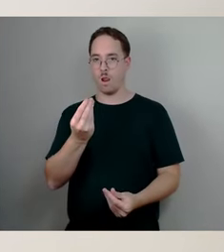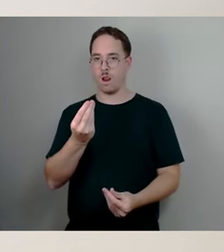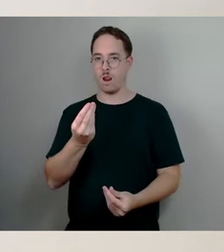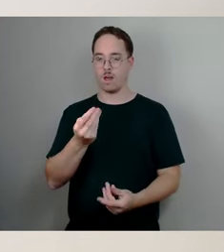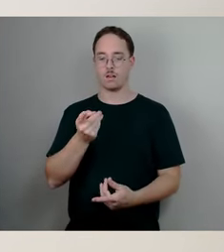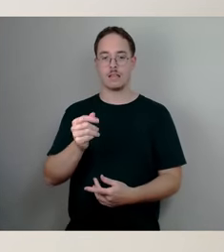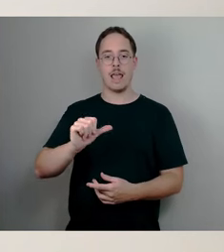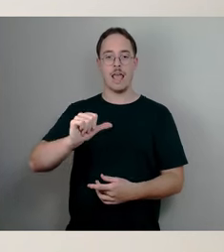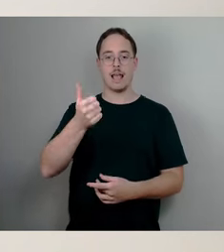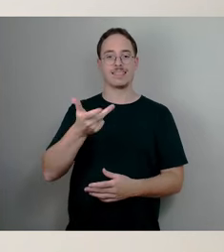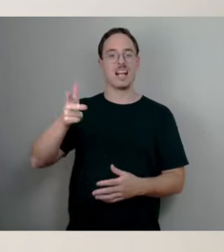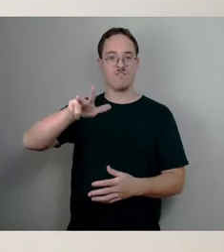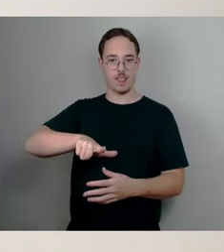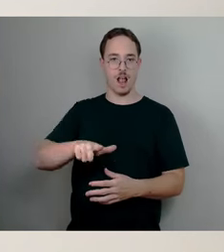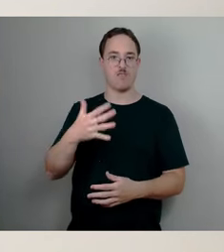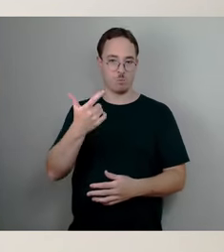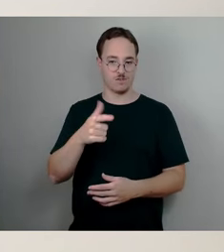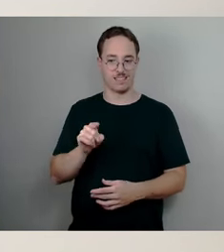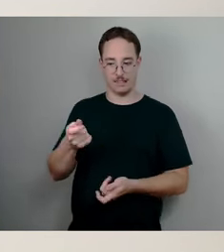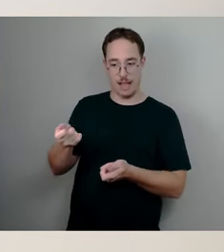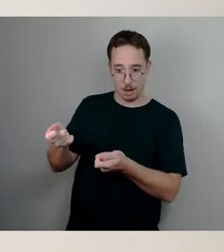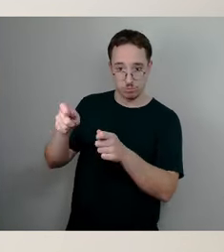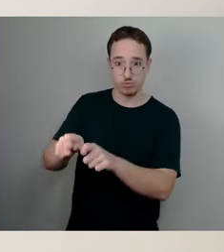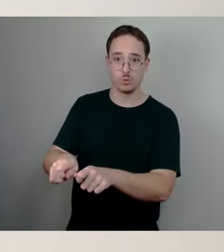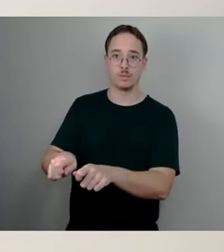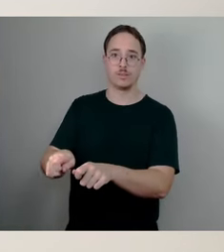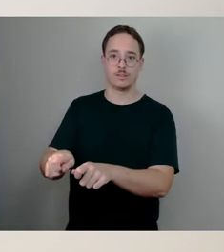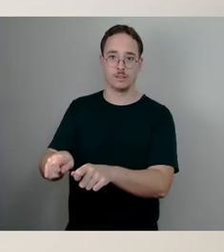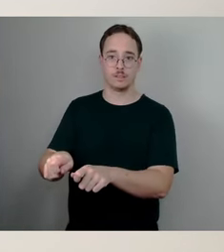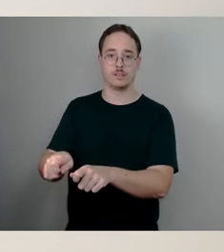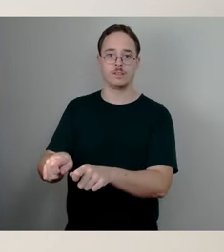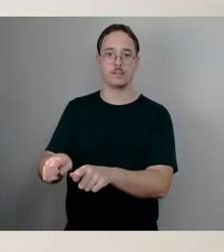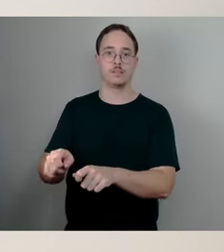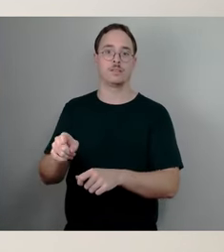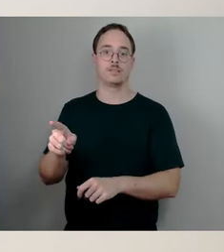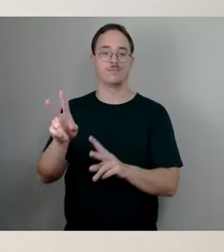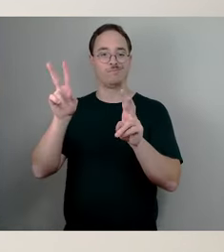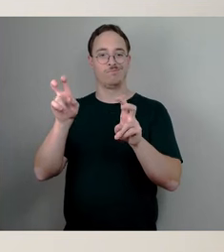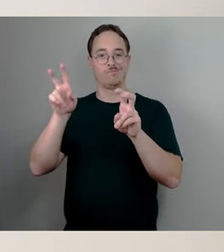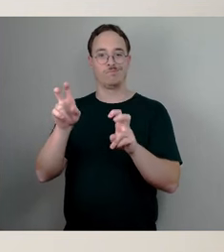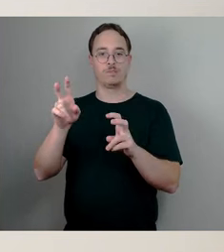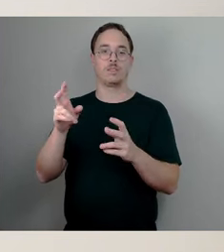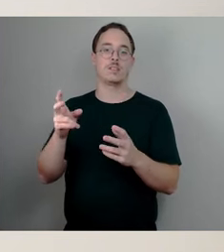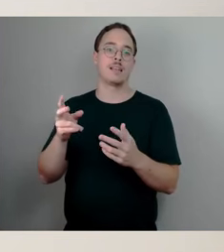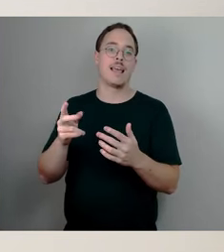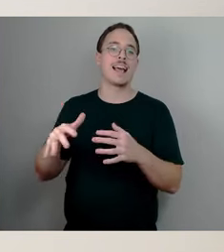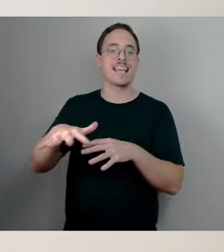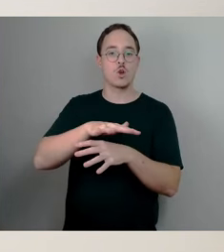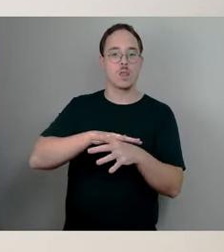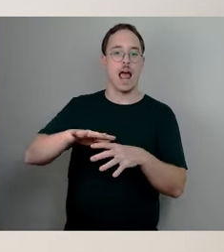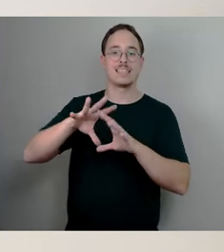zum Abschluss gebracht wird, wo es das, also es nennt sich Sperrig-regionales Gesamtkonzept Schulsozialarbeit,